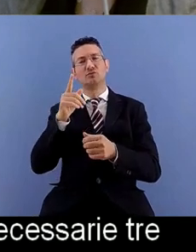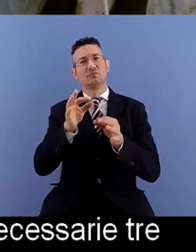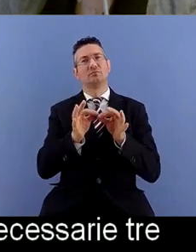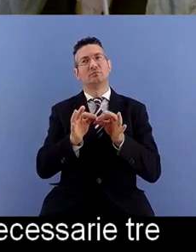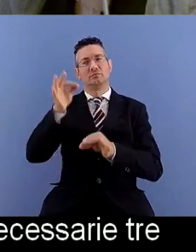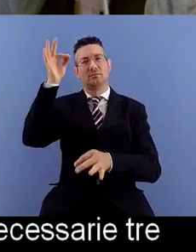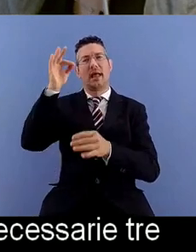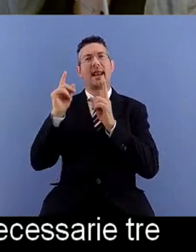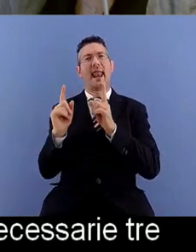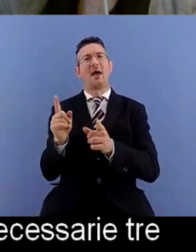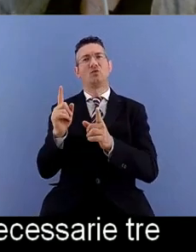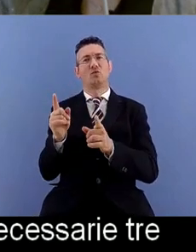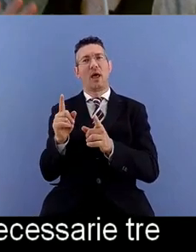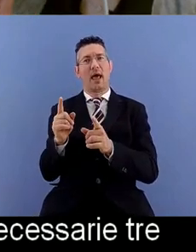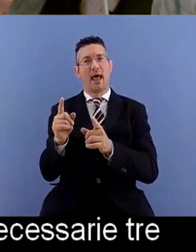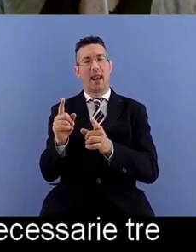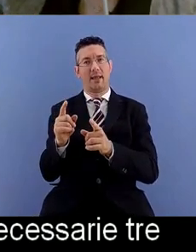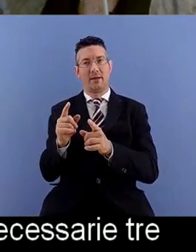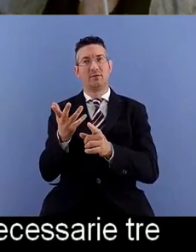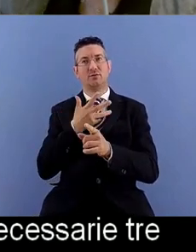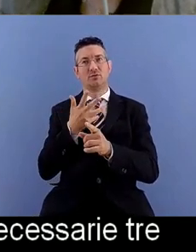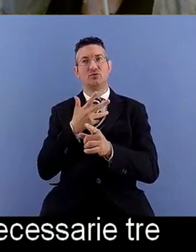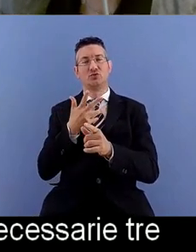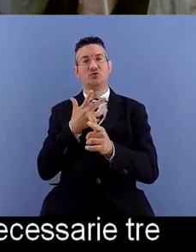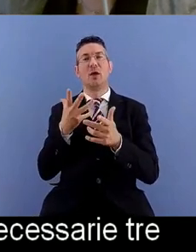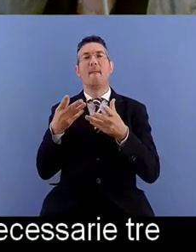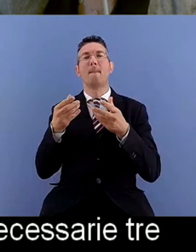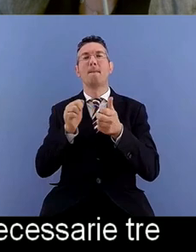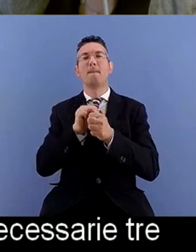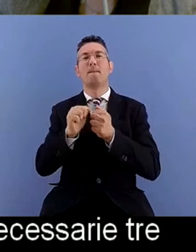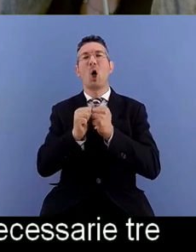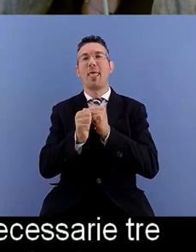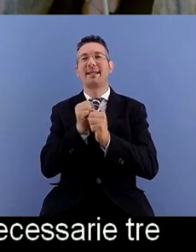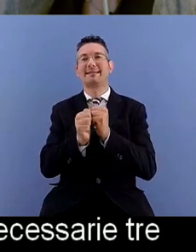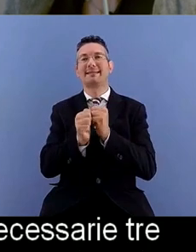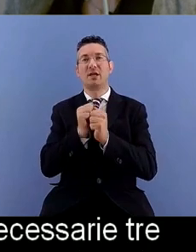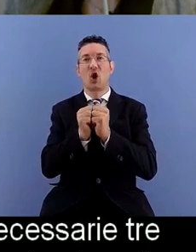una ricostruzione in polistirolo che comunque ha una sua sonorità